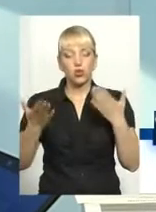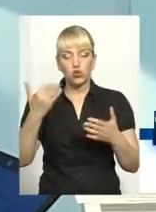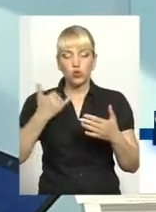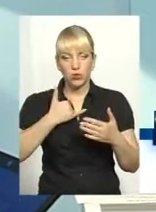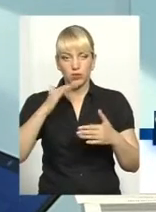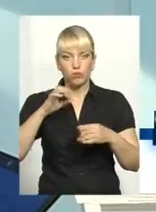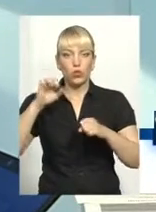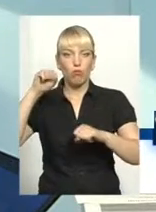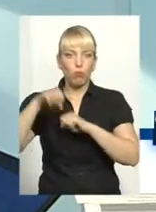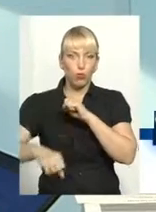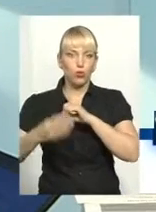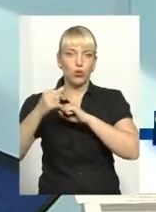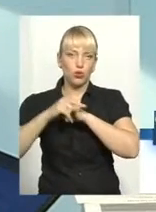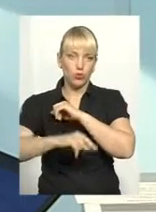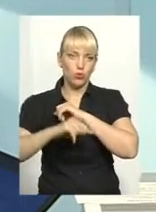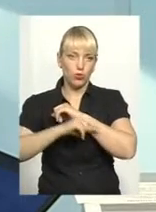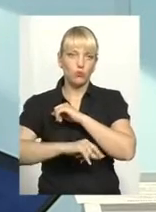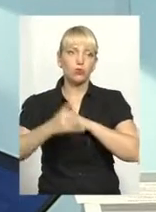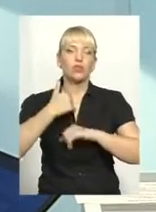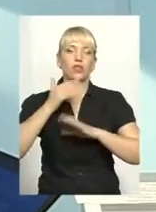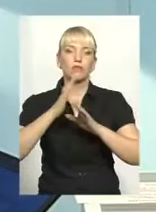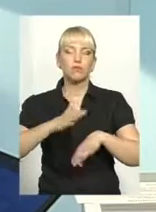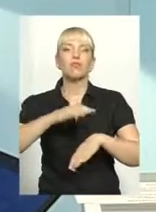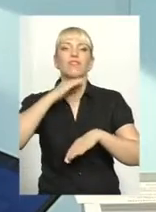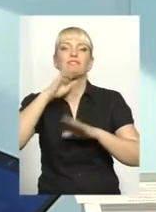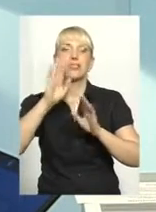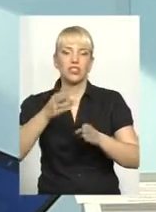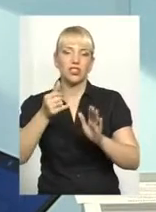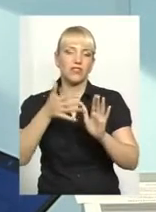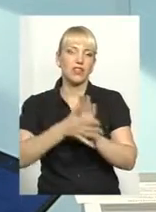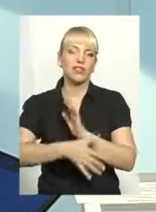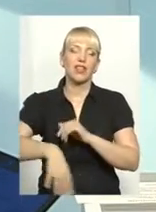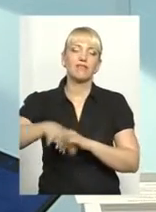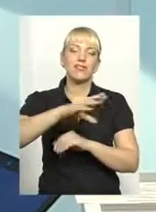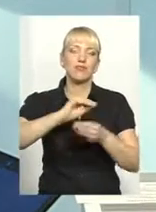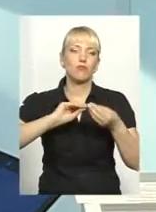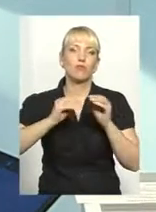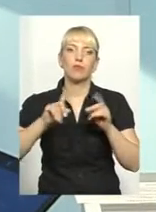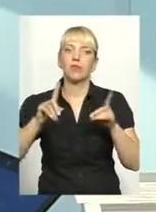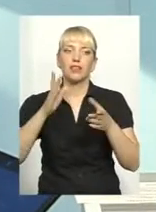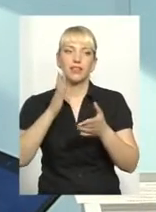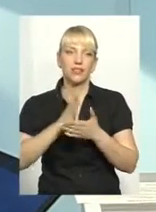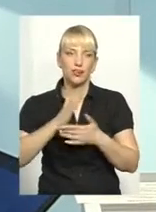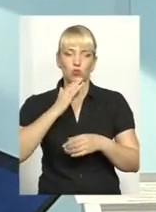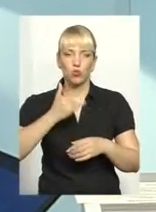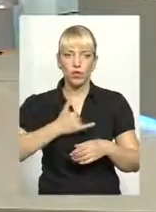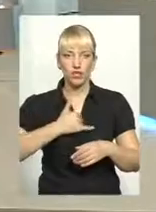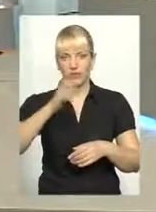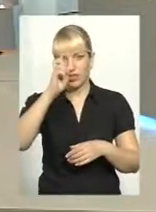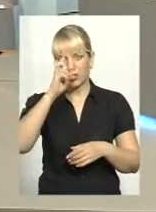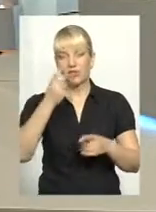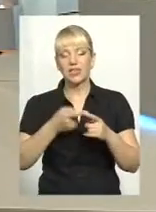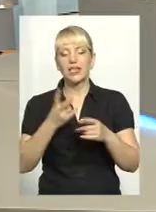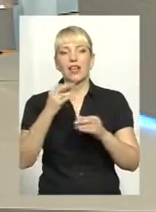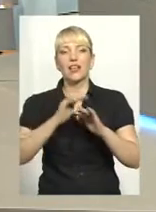корупція, то тоді в нас буде вистачати видатків абсолютно на всі проблеми, які існують в нашій державі. Це і на